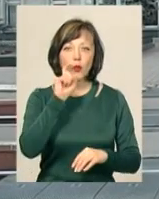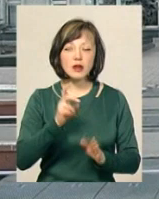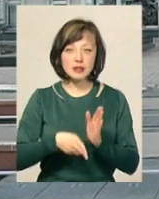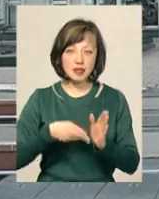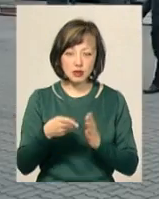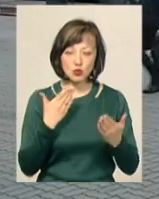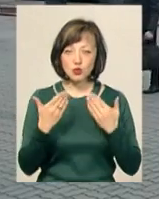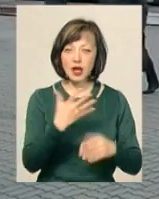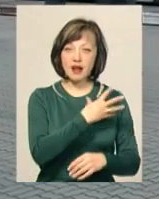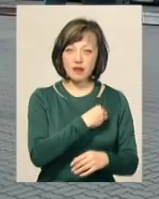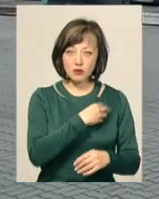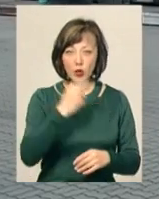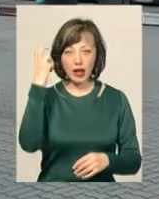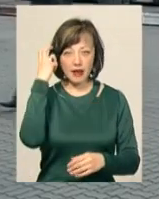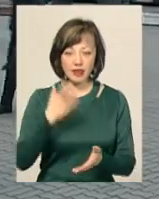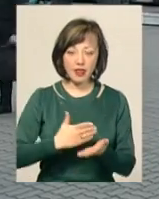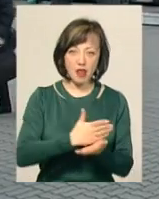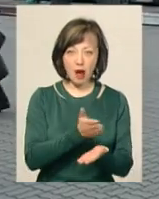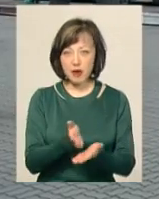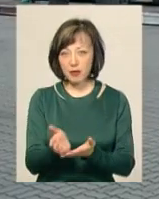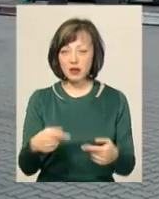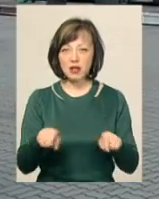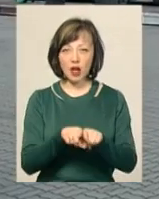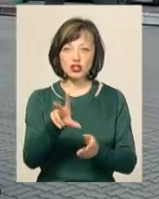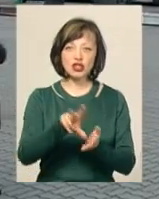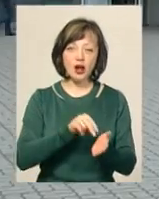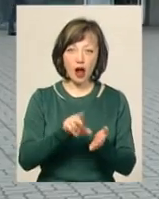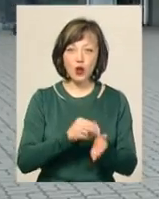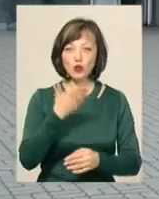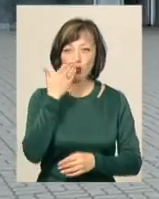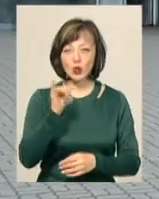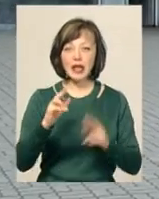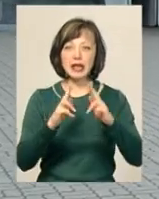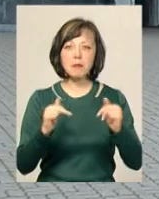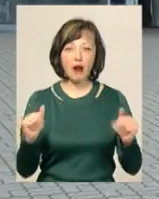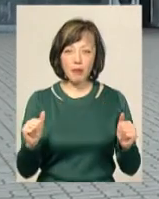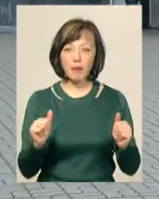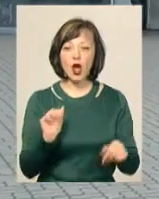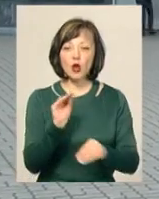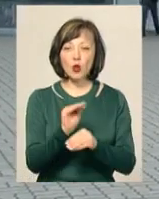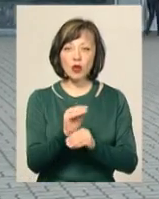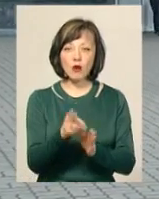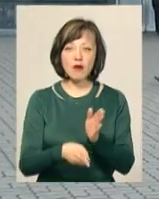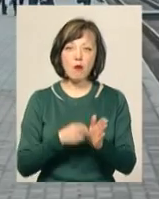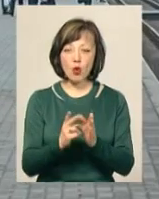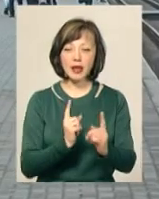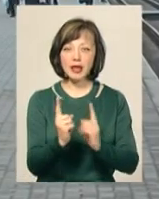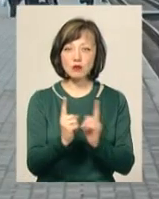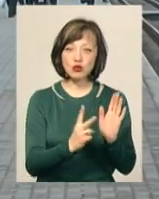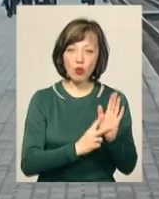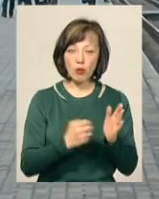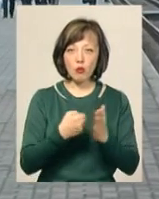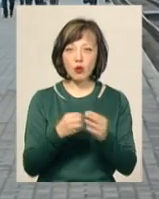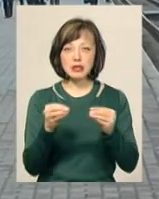Стосуються це львівського та київського напрямків, а також Черкас, Ужгорода та Дніпра. Додаткові потяги їздитимуть з 7